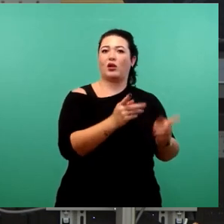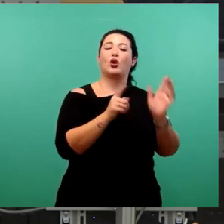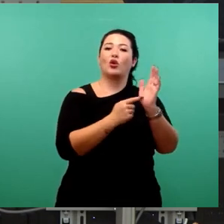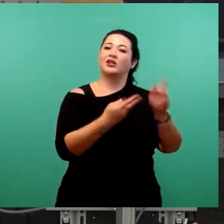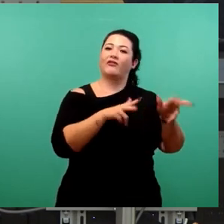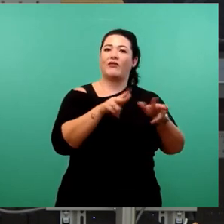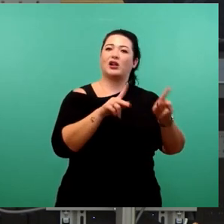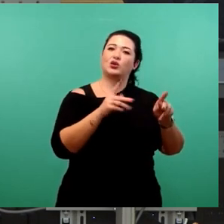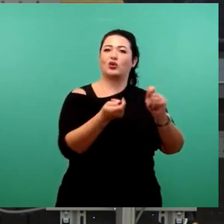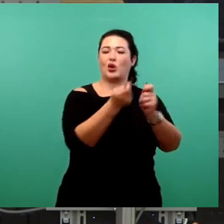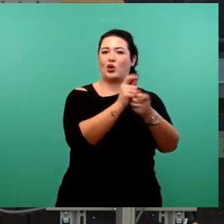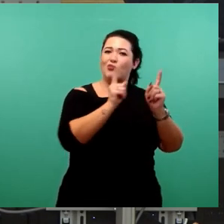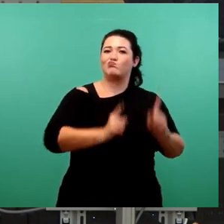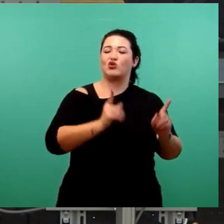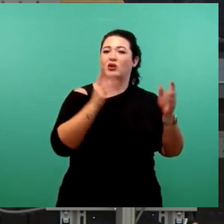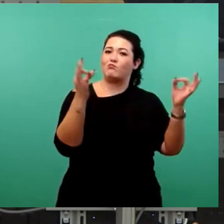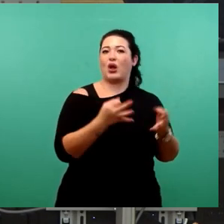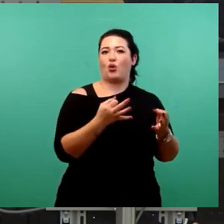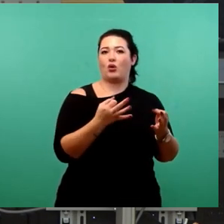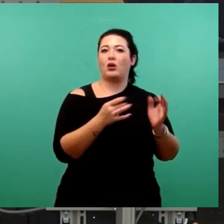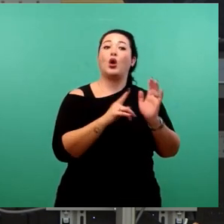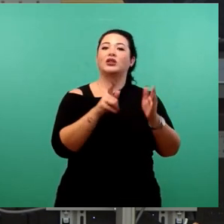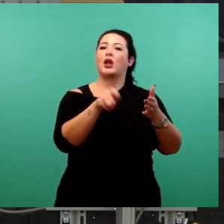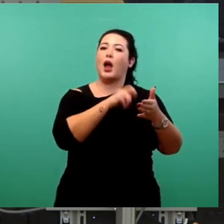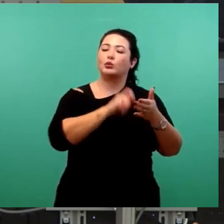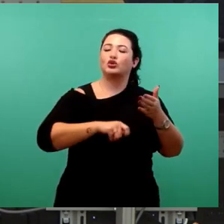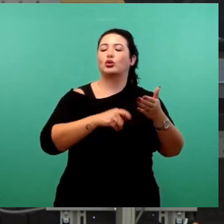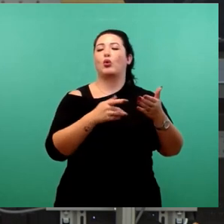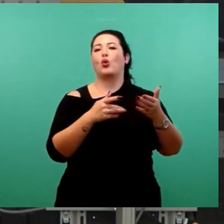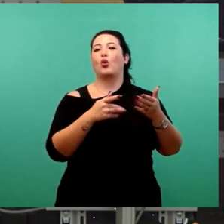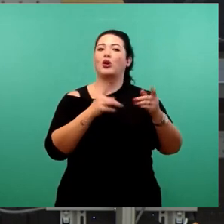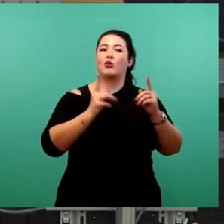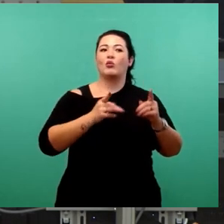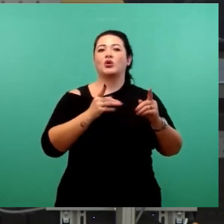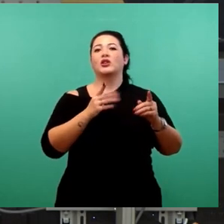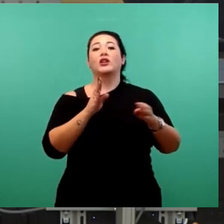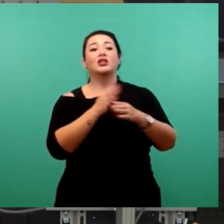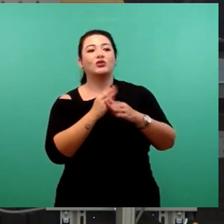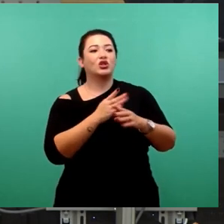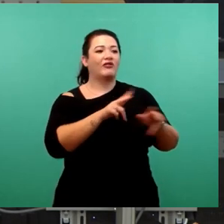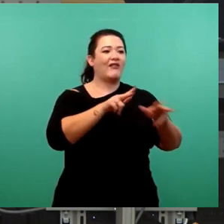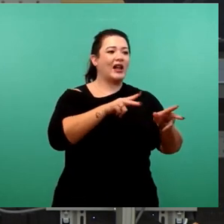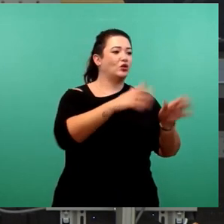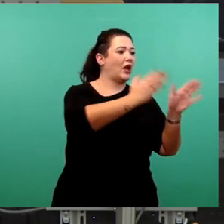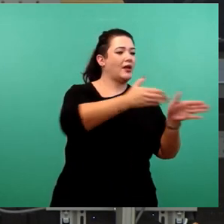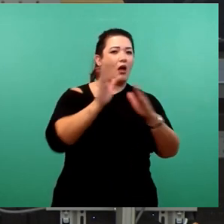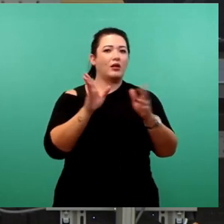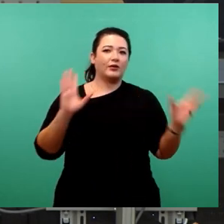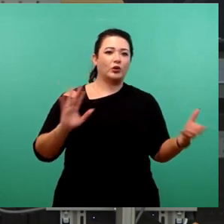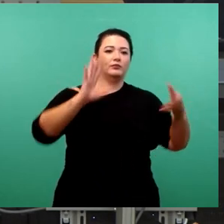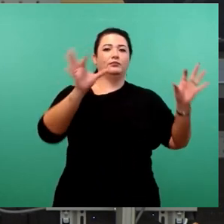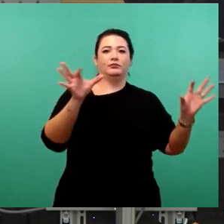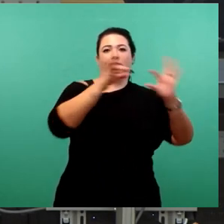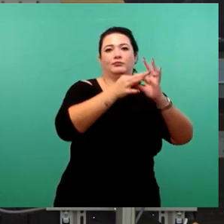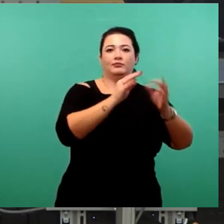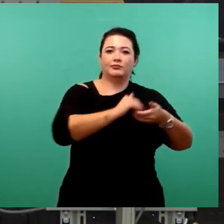Abstimmungsverhältnisse zwischen Verwaltungseinheiten verbessern. All das sollten wir tun. Es